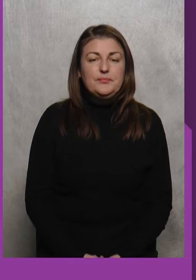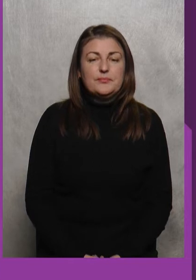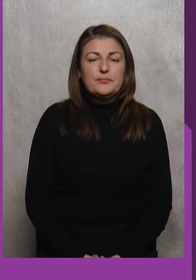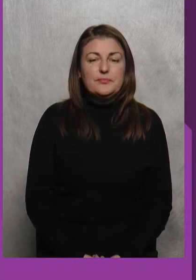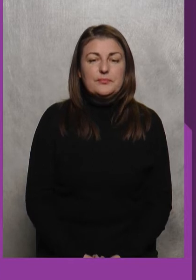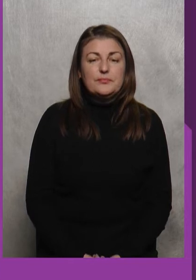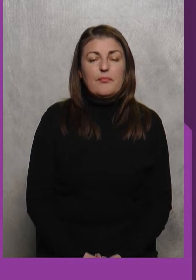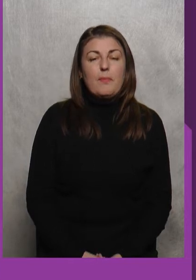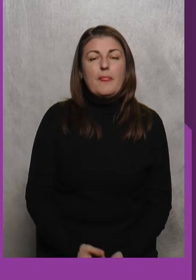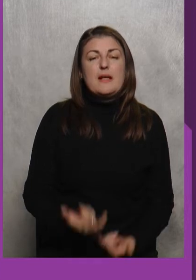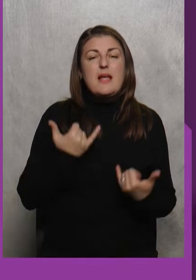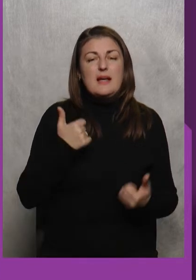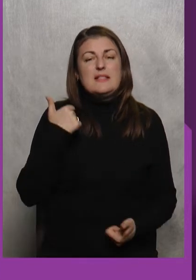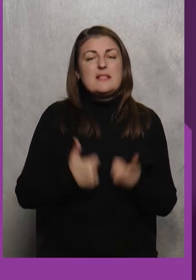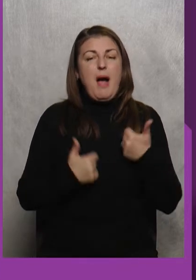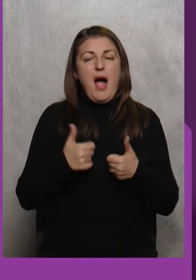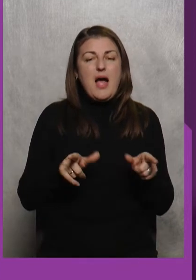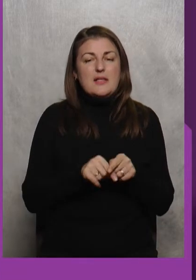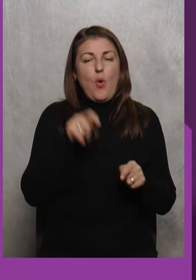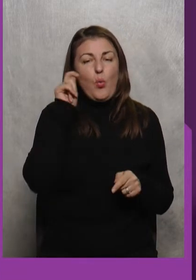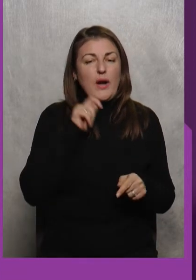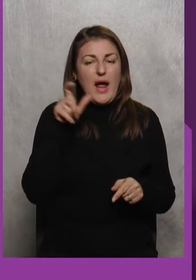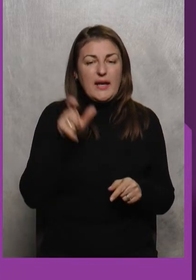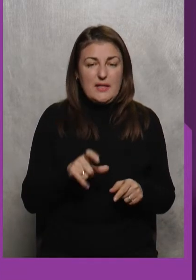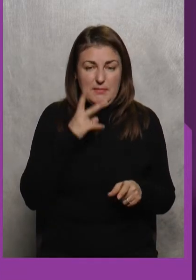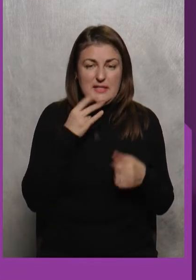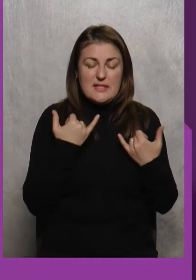Почому Ні